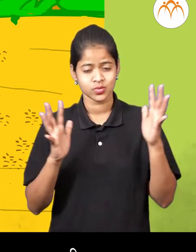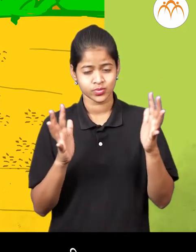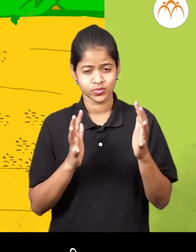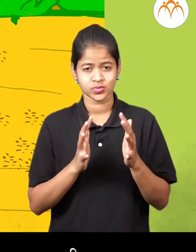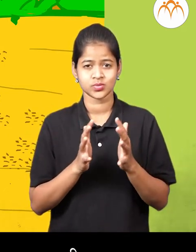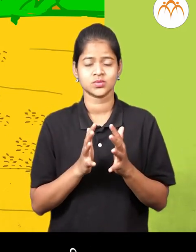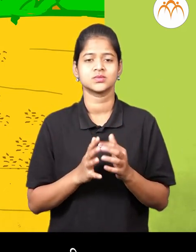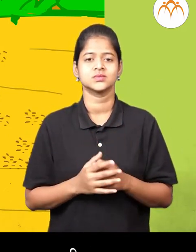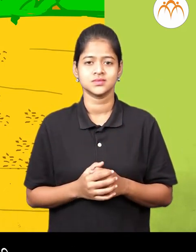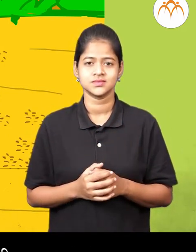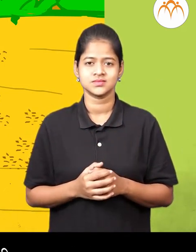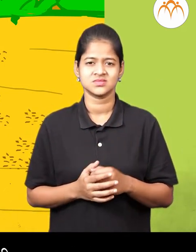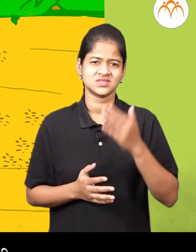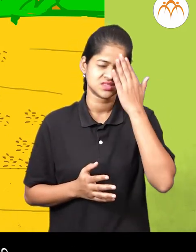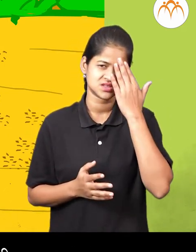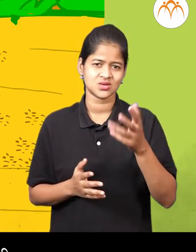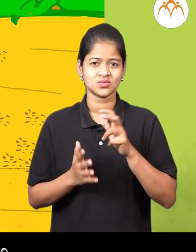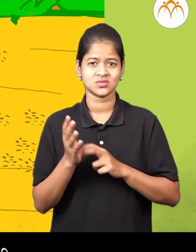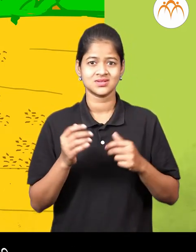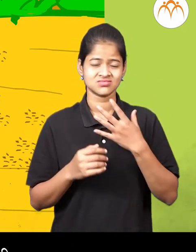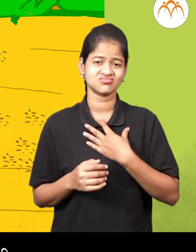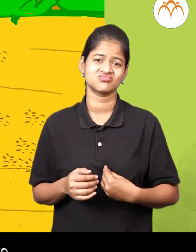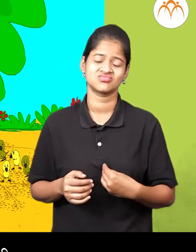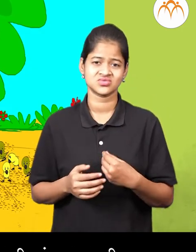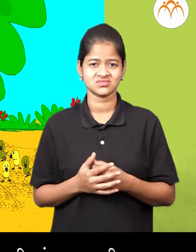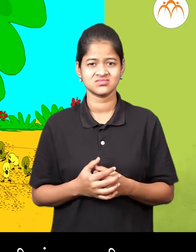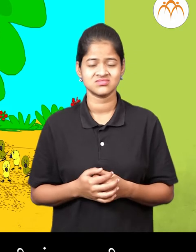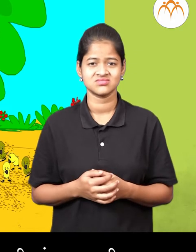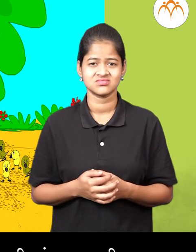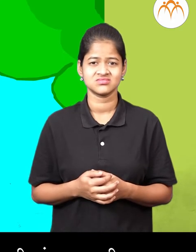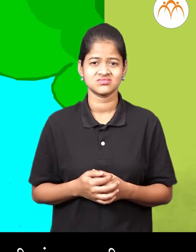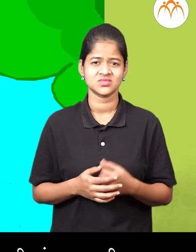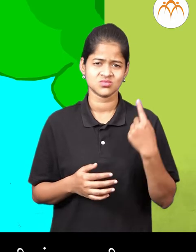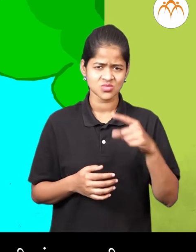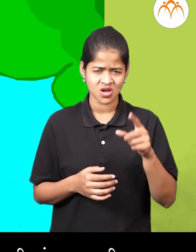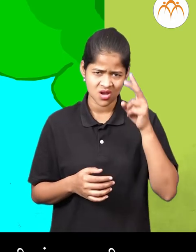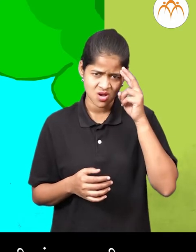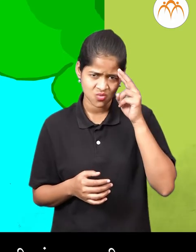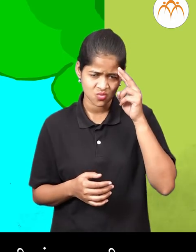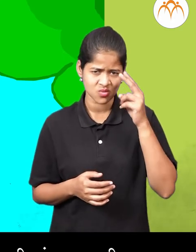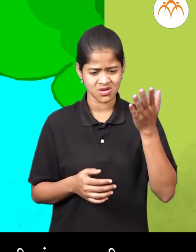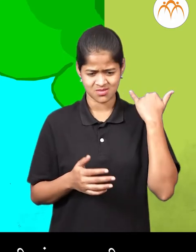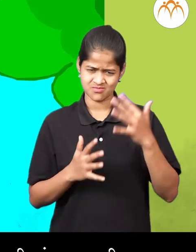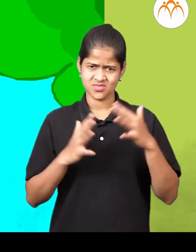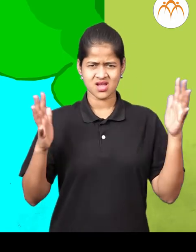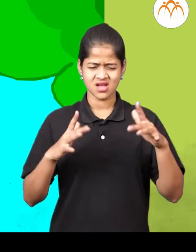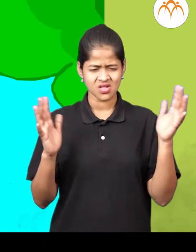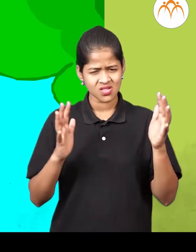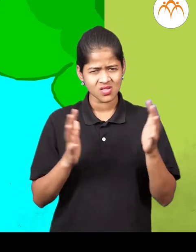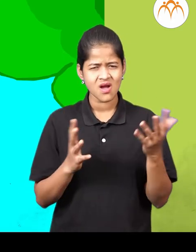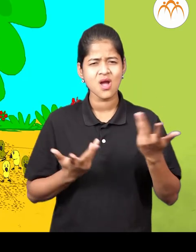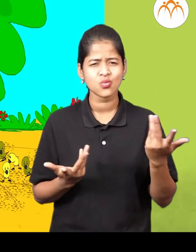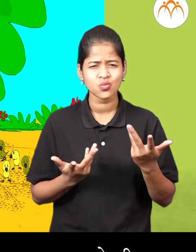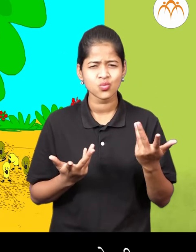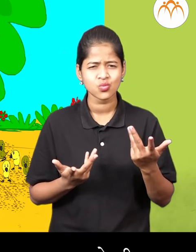हळुँ ख़ुँ कमी भायला लगली अरे रे विचारा शेत करी शेत करेला पिल्ला कमी होते तशी शंकाली त्यानि